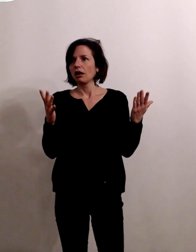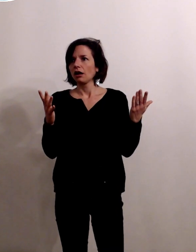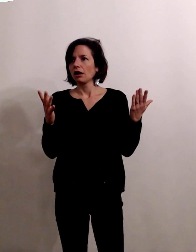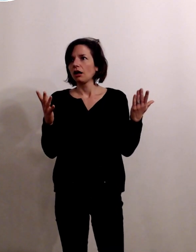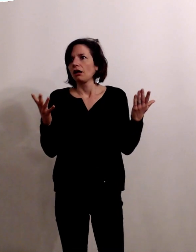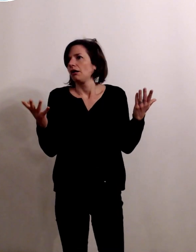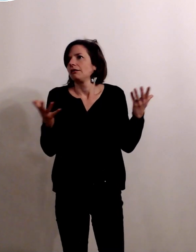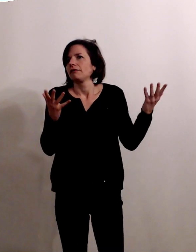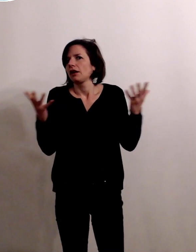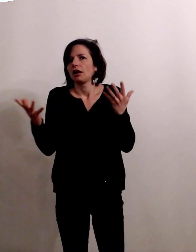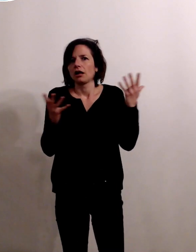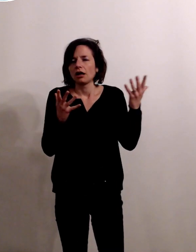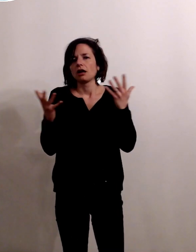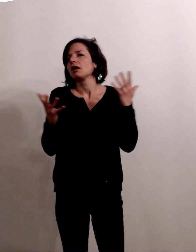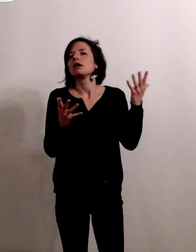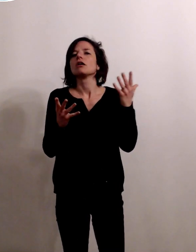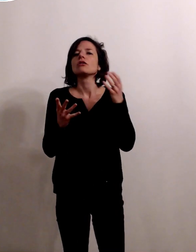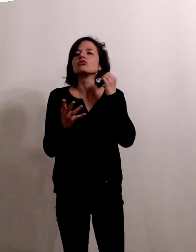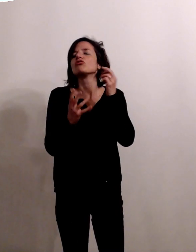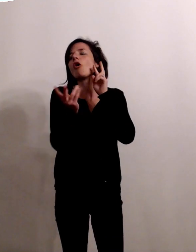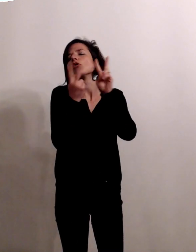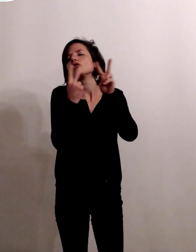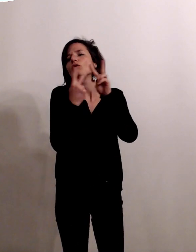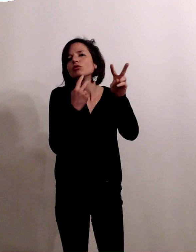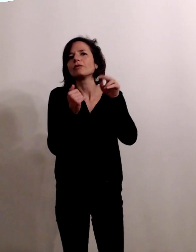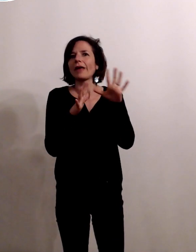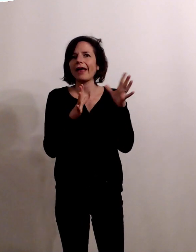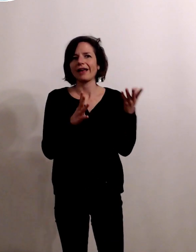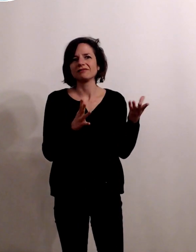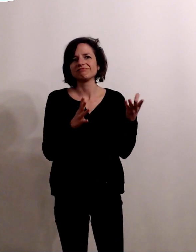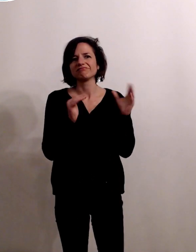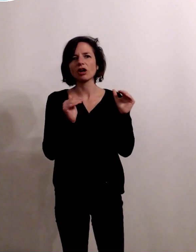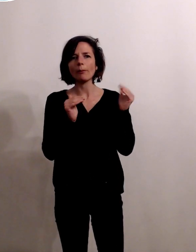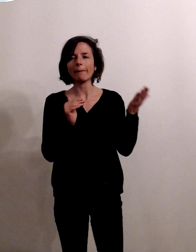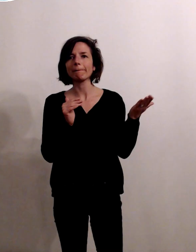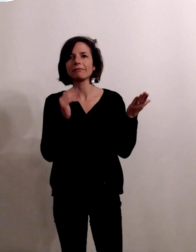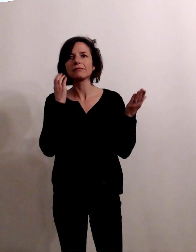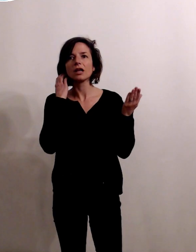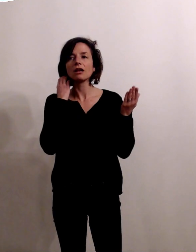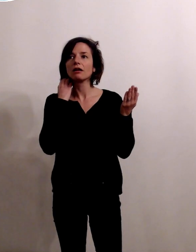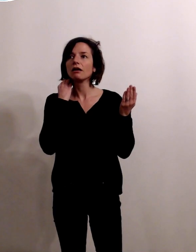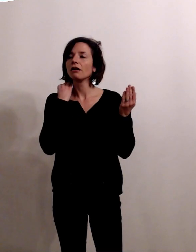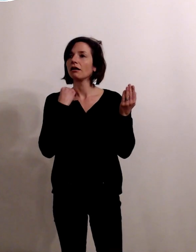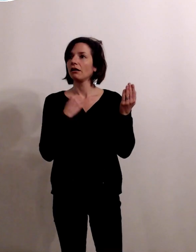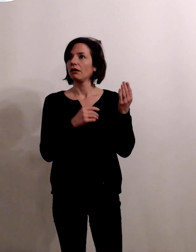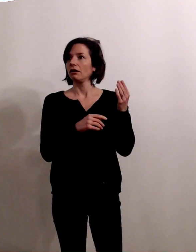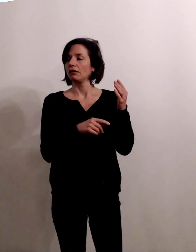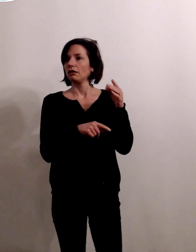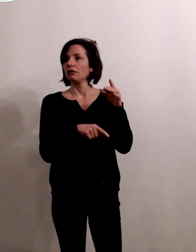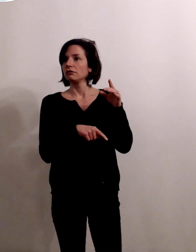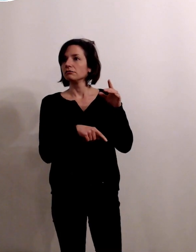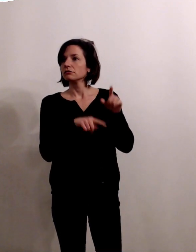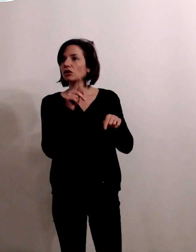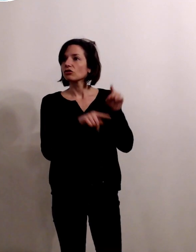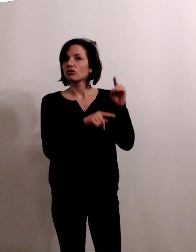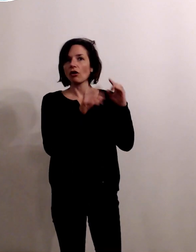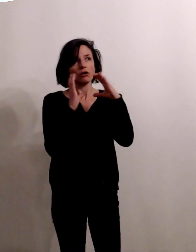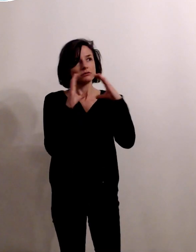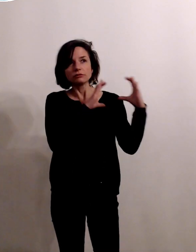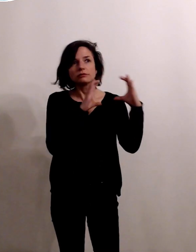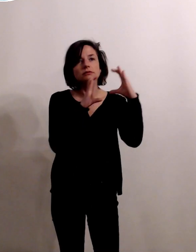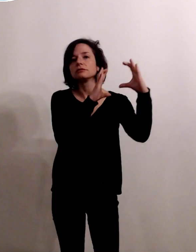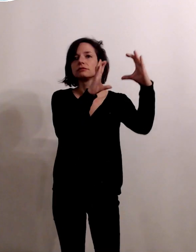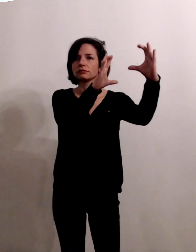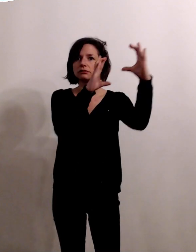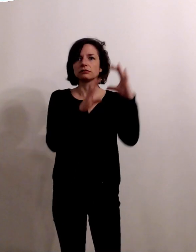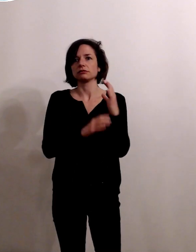carrossables enfin c'est quand même souvent de l'autoroute mais avec parfois quand même un transport qui peut être un